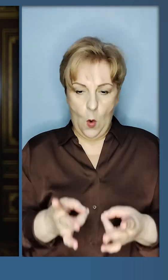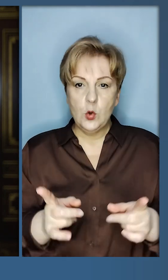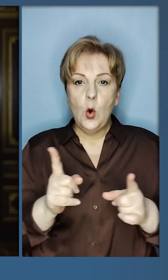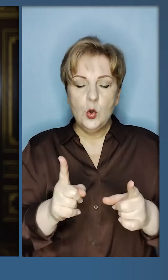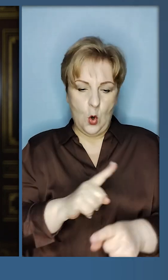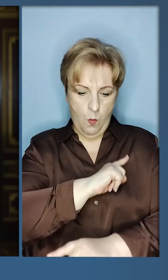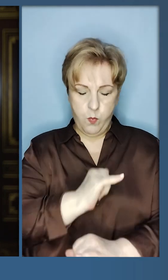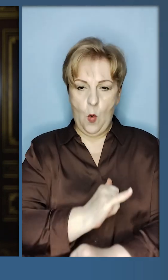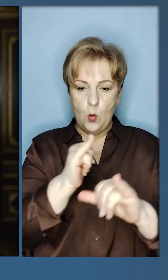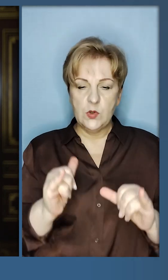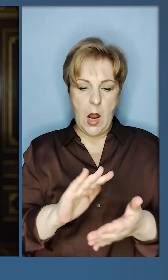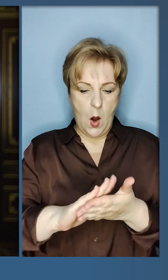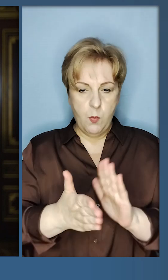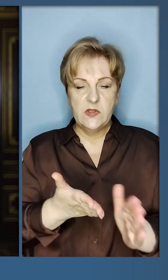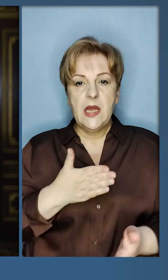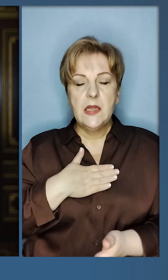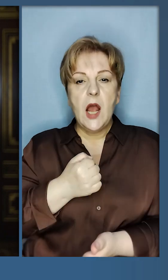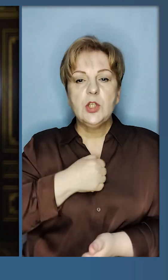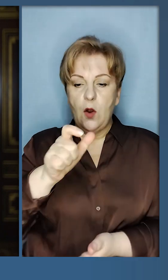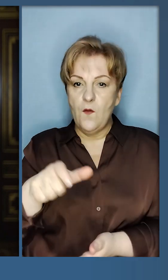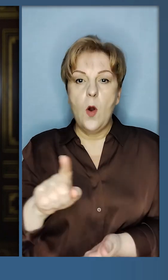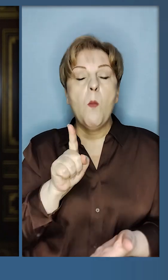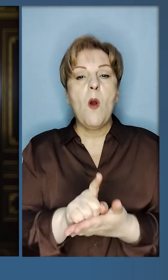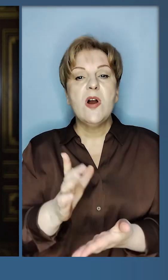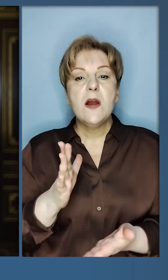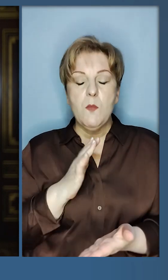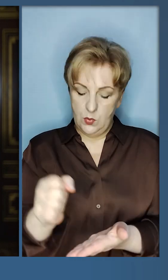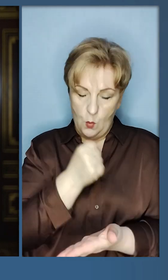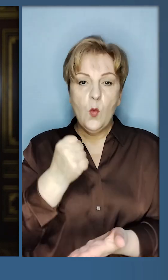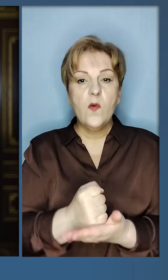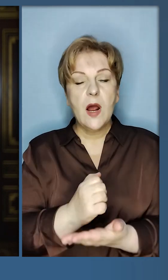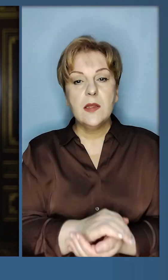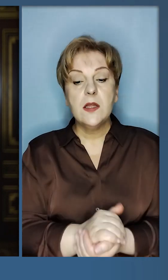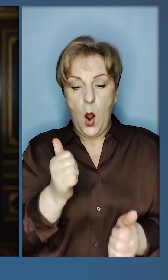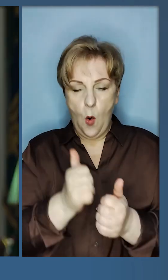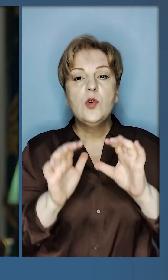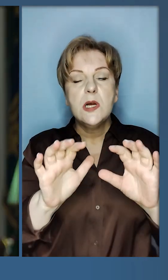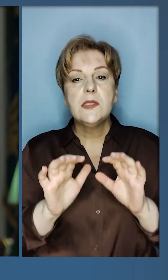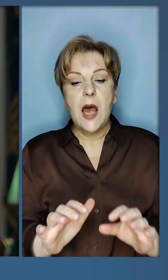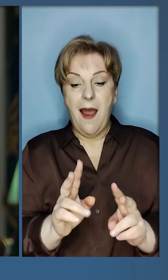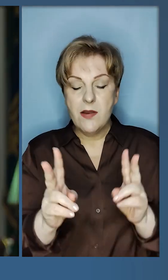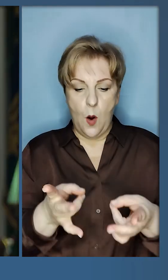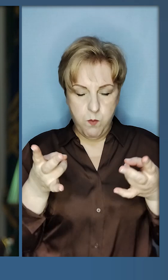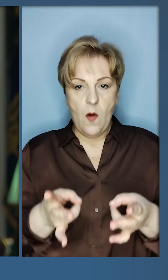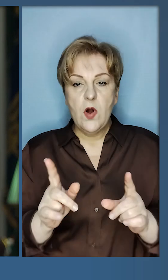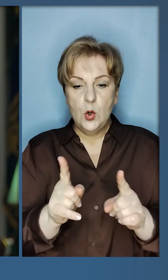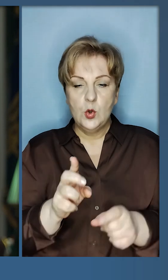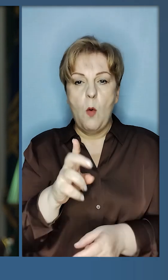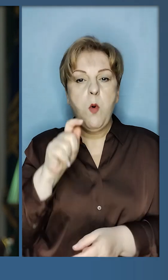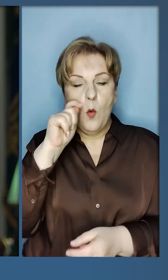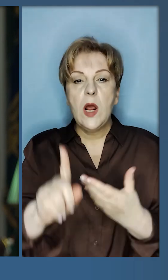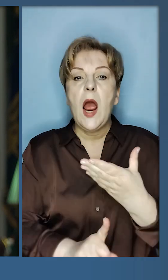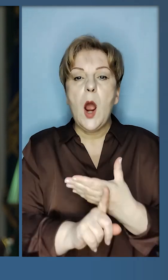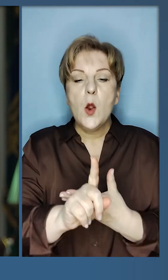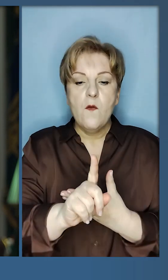який потрібен, щоб посилити позиції наших воїнів, повинен бути ухвалений. Кожен закон, який потрібен,